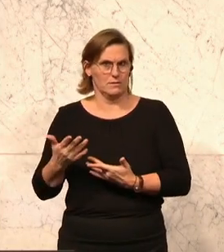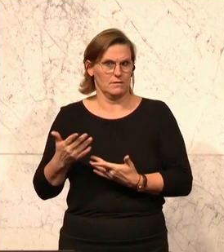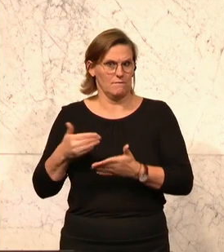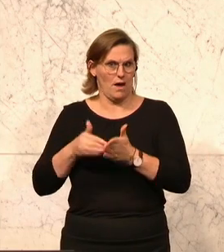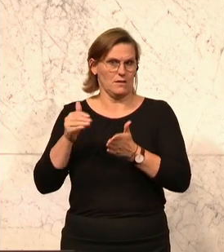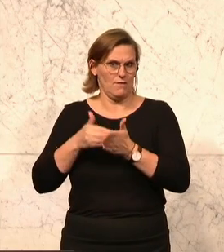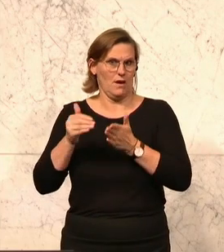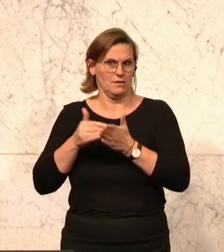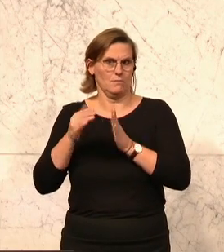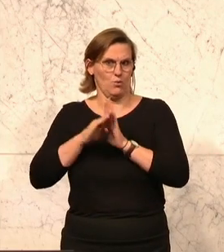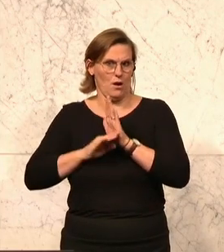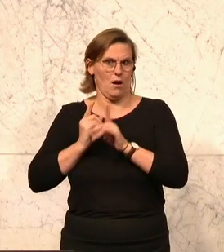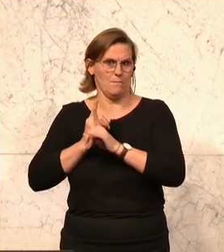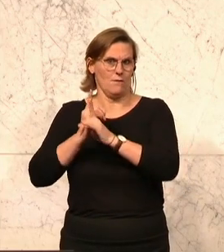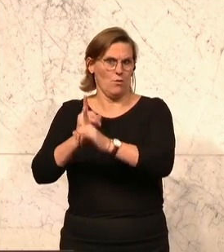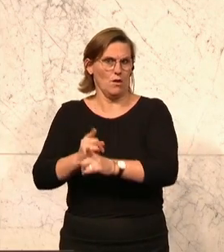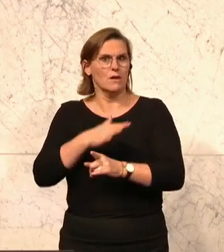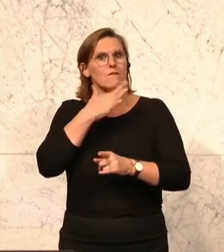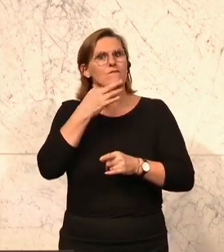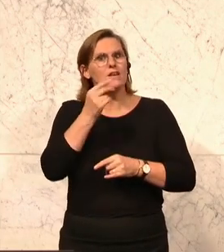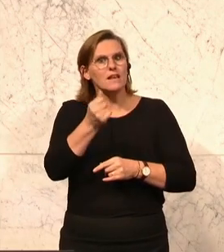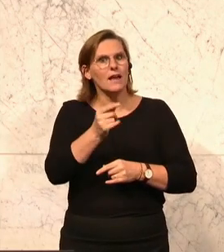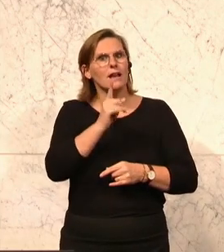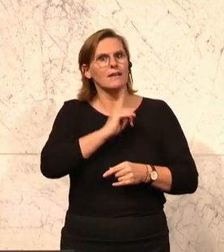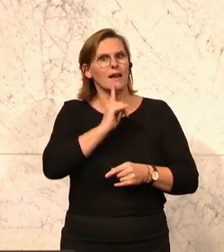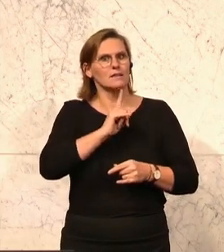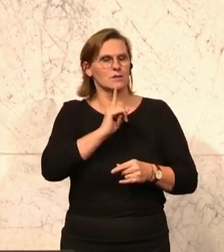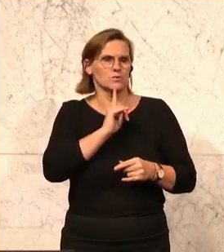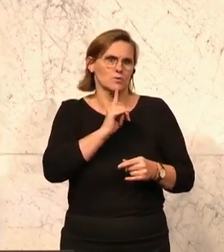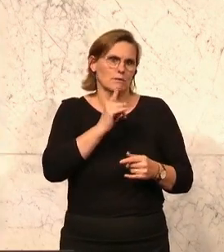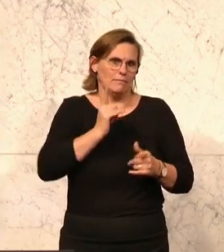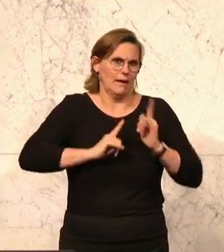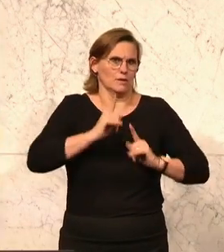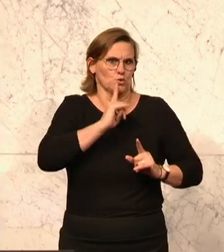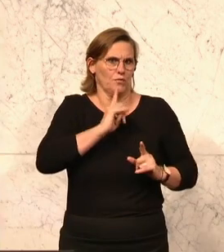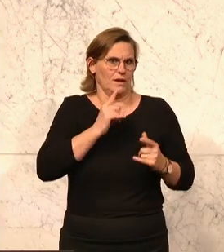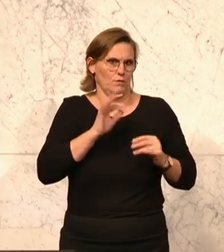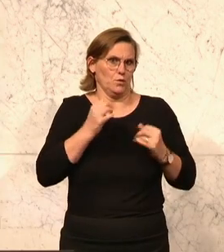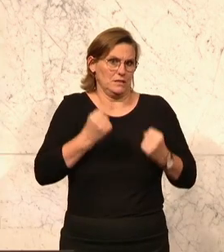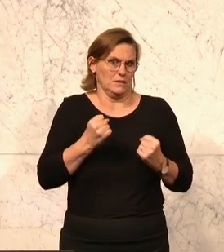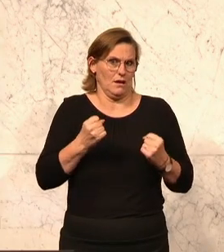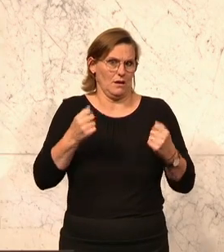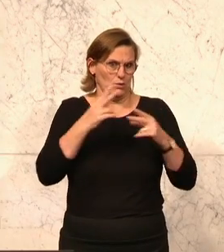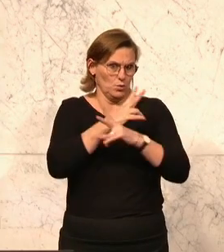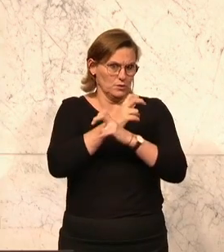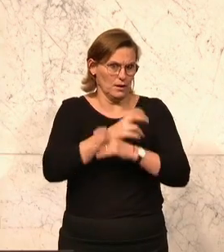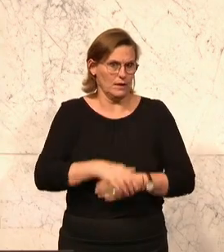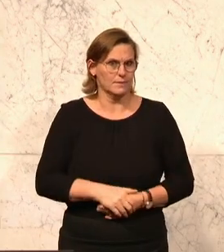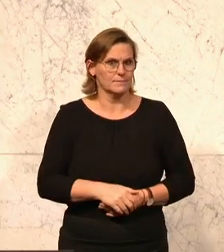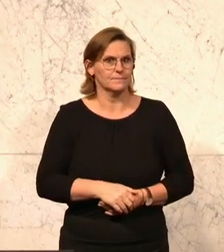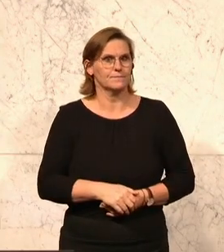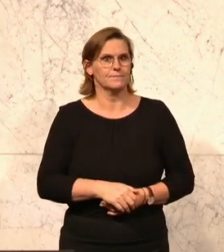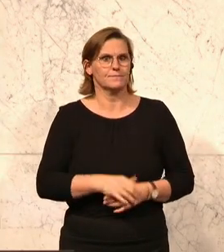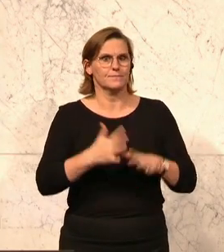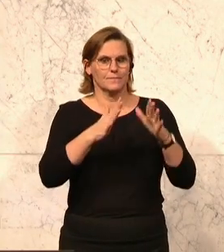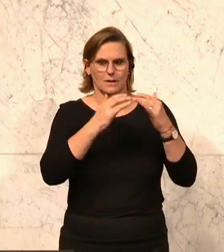das Programm, das Sie fahren. Viel Geld, leider zu wenig für die Sicherheit in Österreich. Dankeschön. Robert Einmalner von der SPÖ